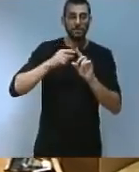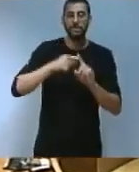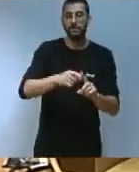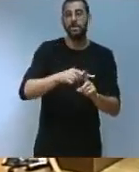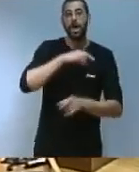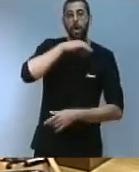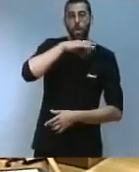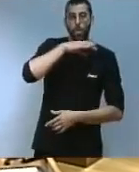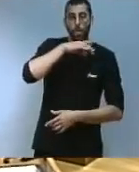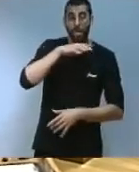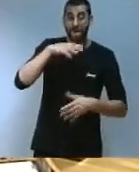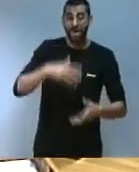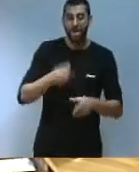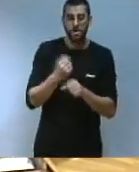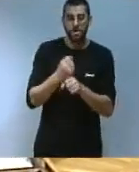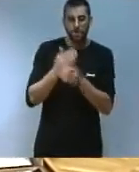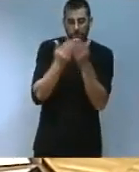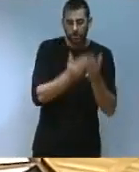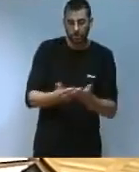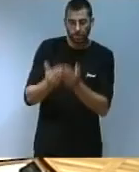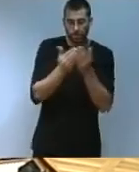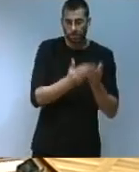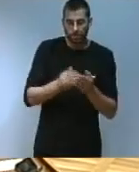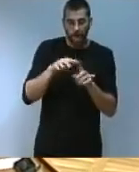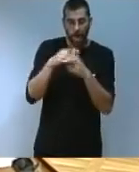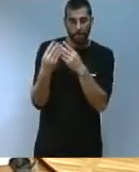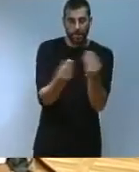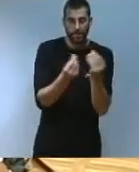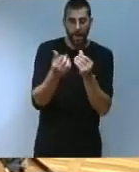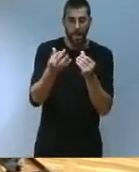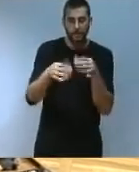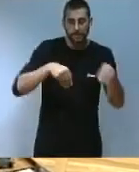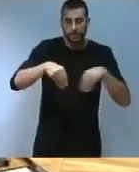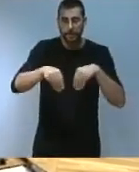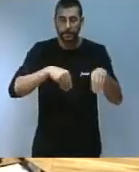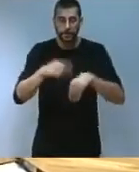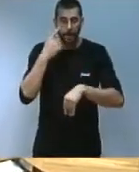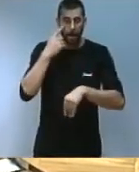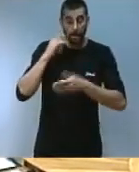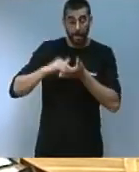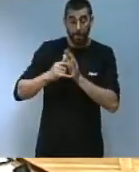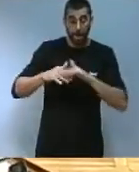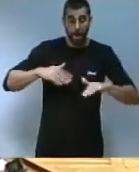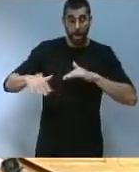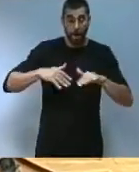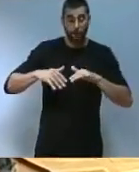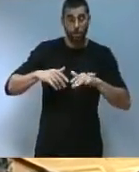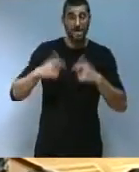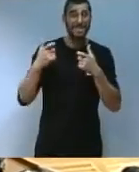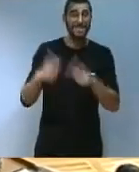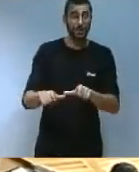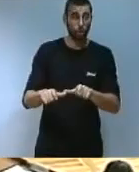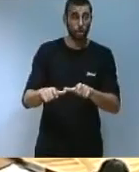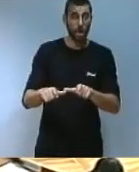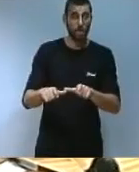d'ara estem treballant en l'estudi ambiental i territorial estratègic que ens permetrà la revisió del pla d'acció territorial sectorial que és el